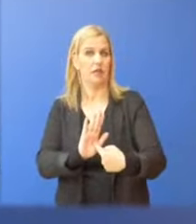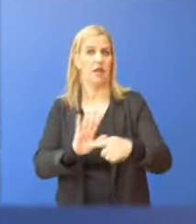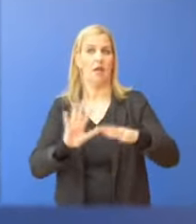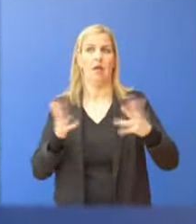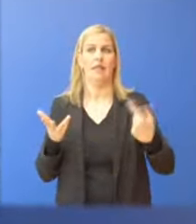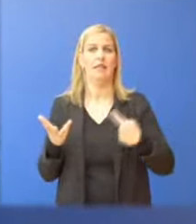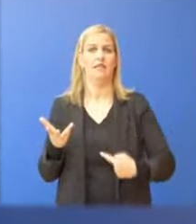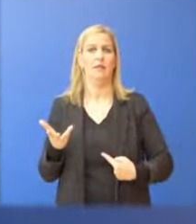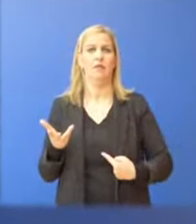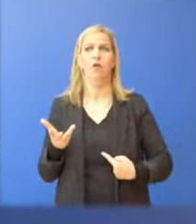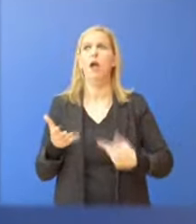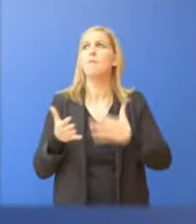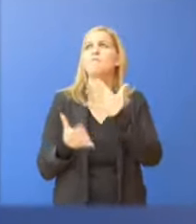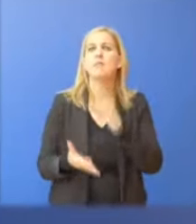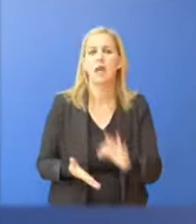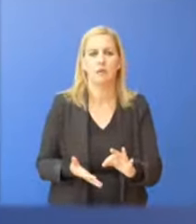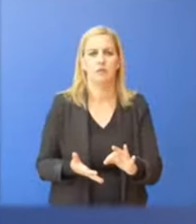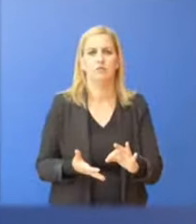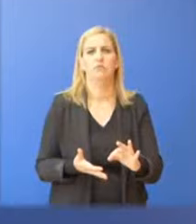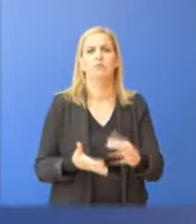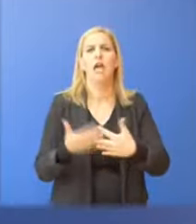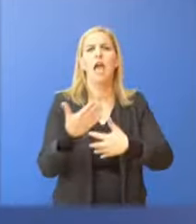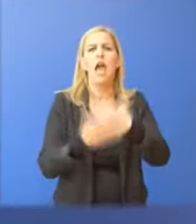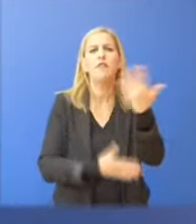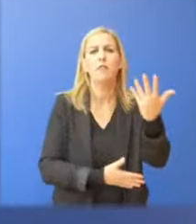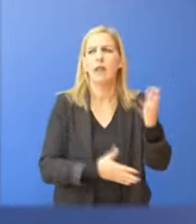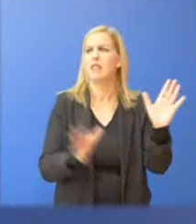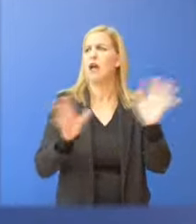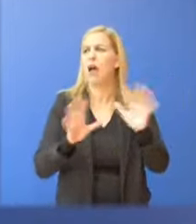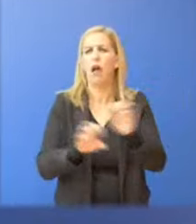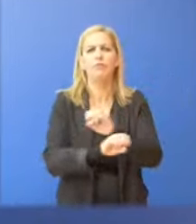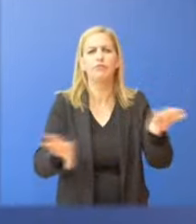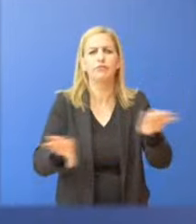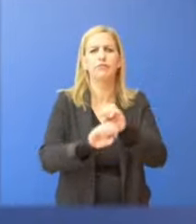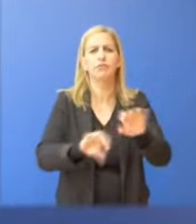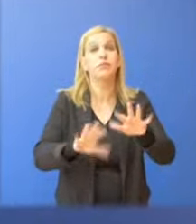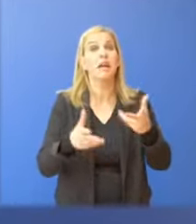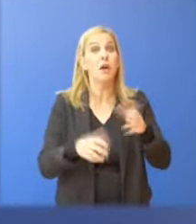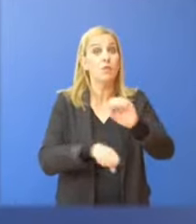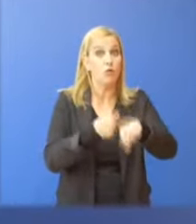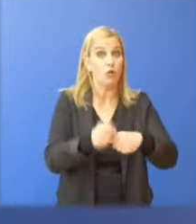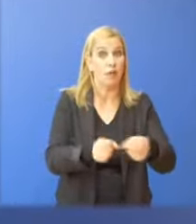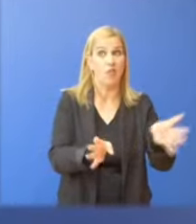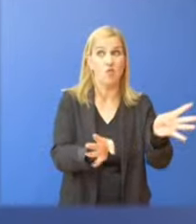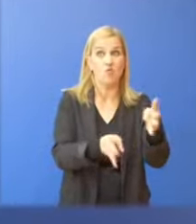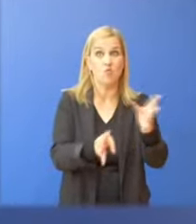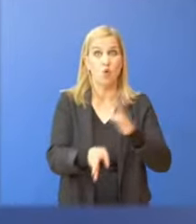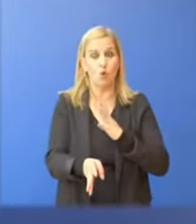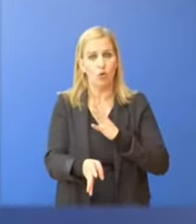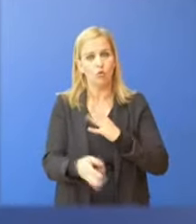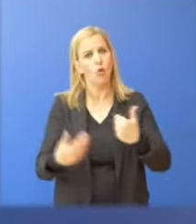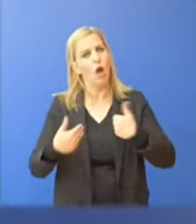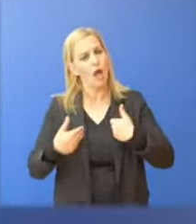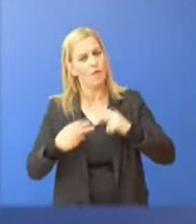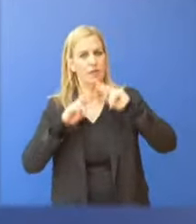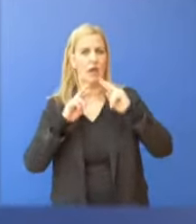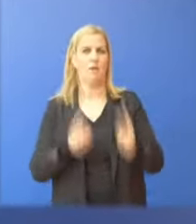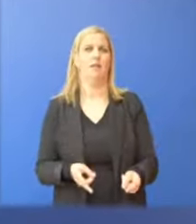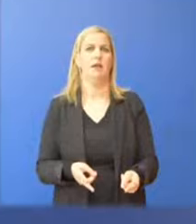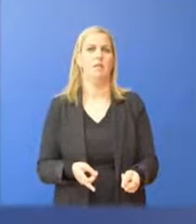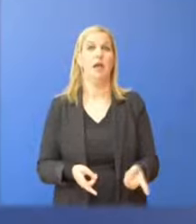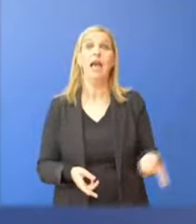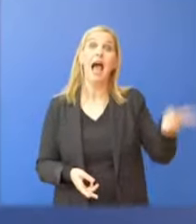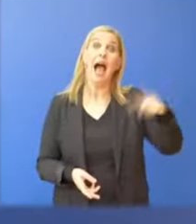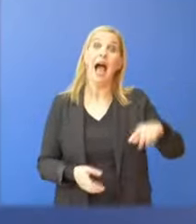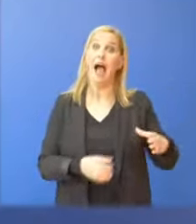οποιοδήποτε δημοσίευμα, σε οποιοδήποτε μέσο, θεωρούμε ότι παραπλανάει, προσπαθεί να παραπλανήσει την κοινή γνώμη. Κάποιοι άλλοι έδειξαν με τη